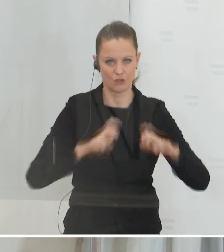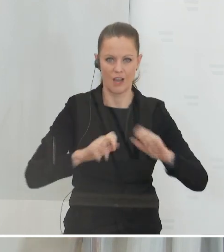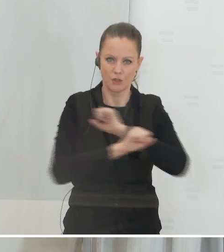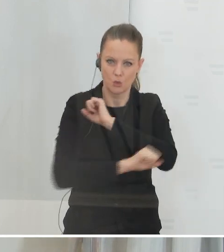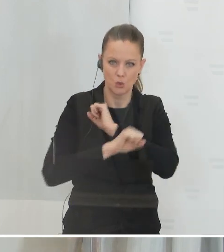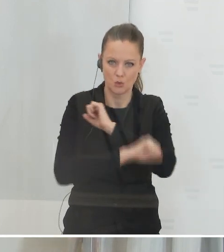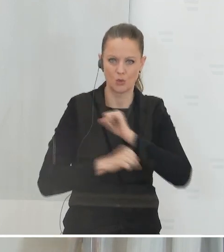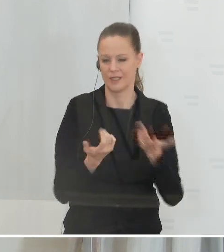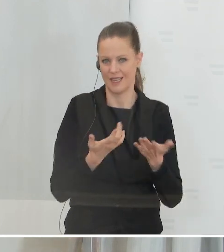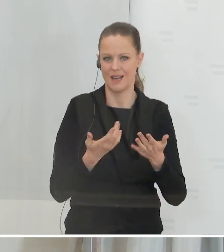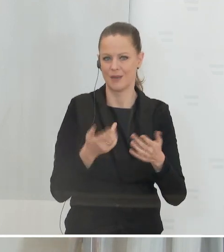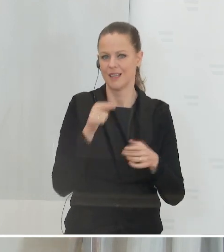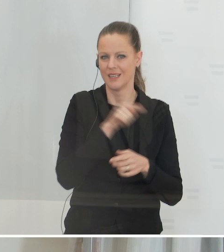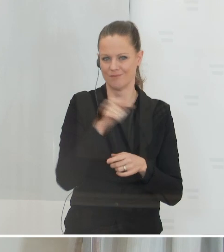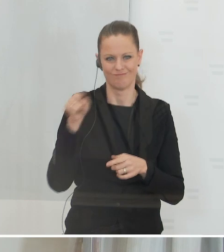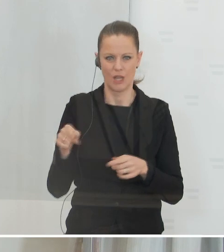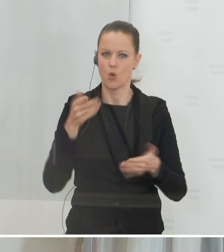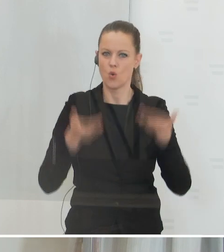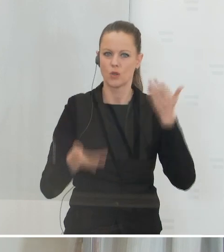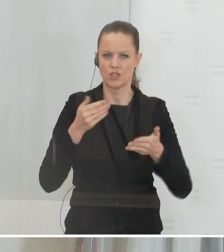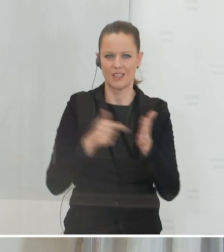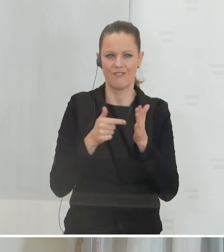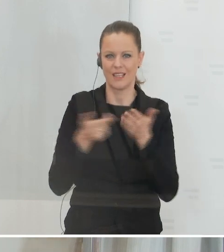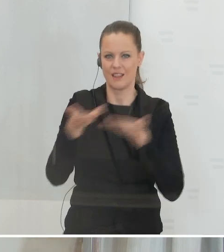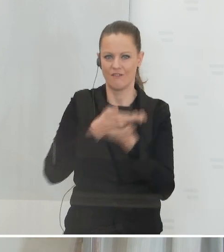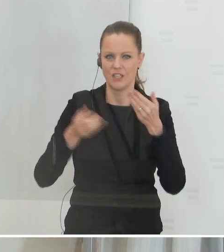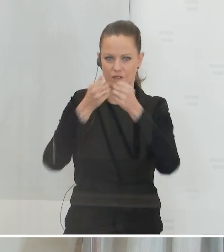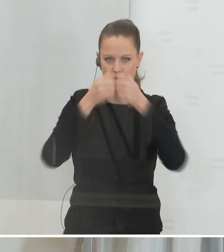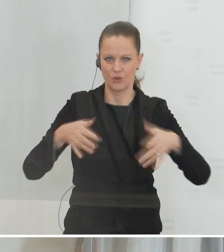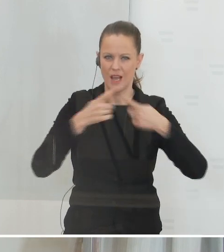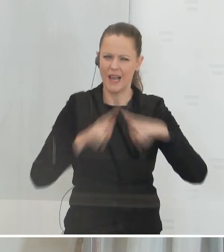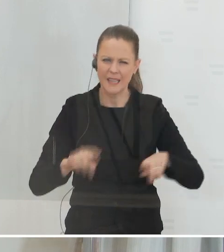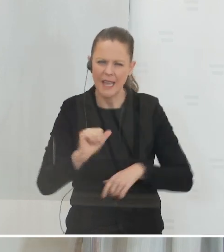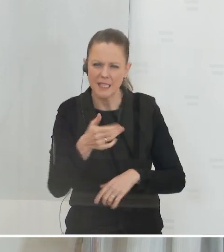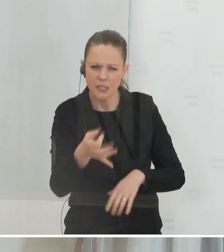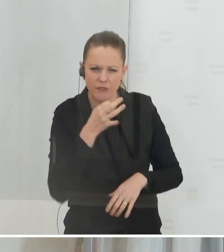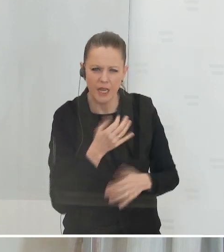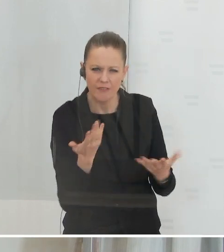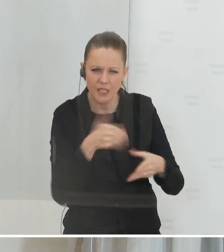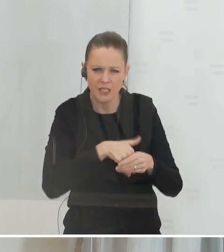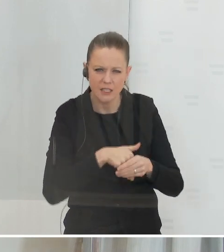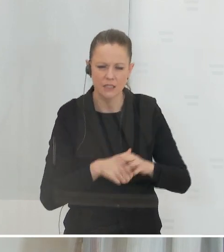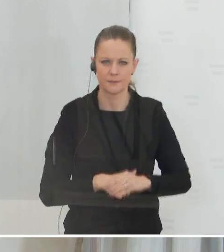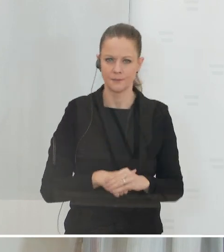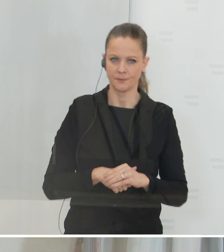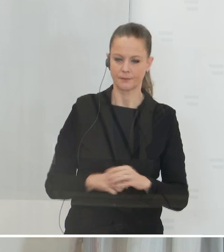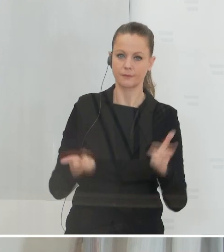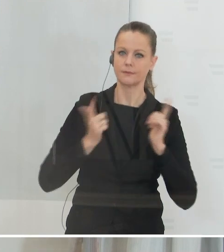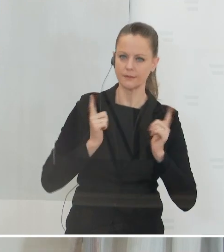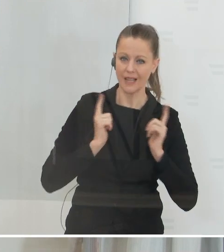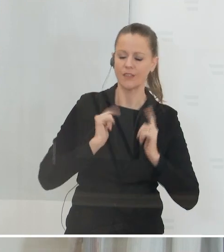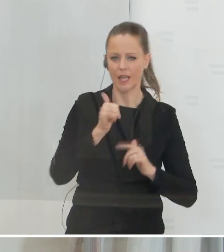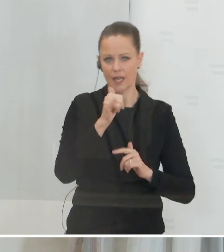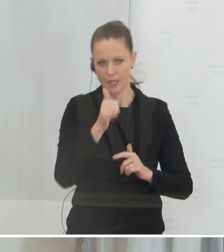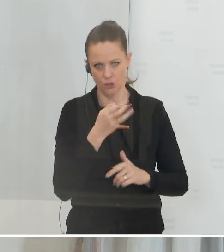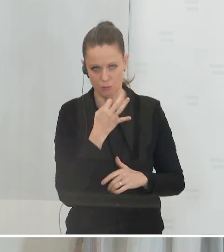ergeben sich aufgrund der unterschiedlichen Wirtschaftsstrukturen. Die erste Frage hat sich bezogen, Entschuldigung, noch mal die Erinnerung. Die Erwartungen, genau.